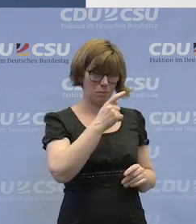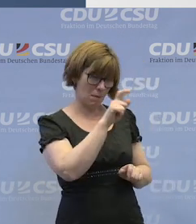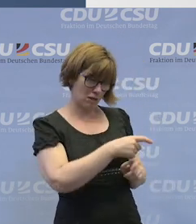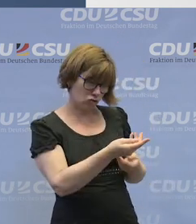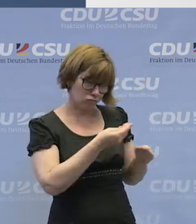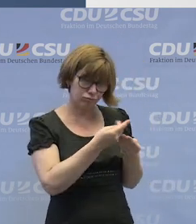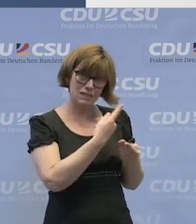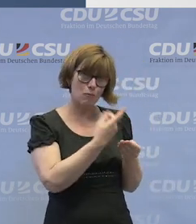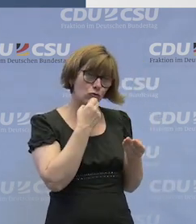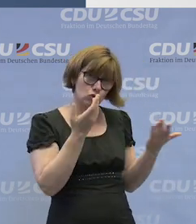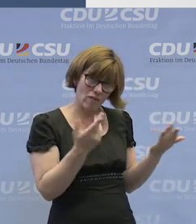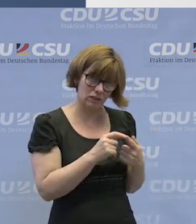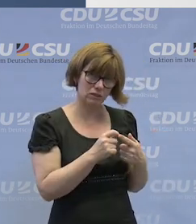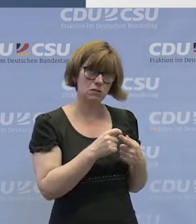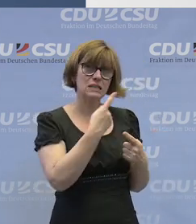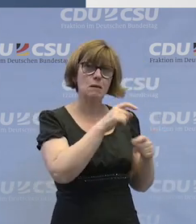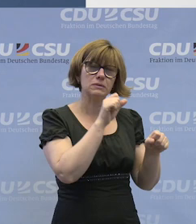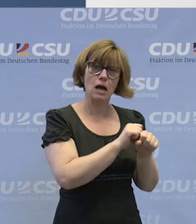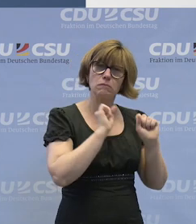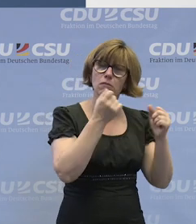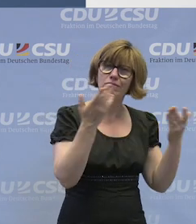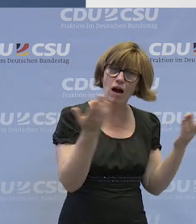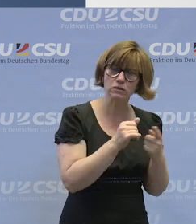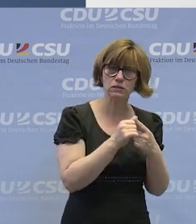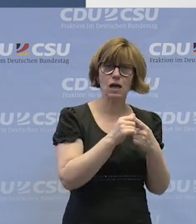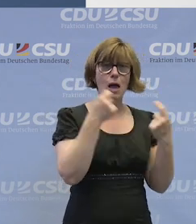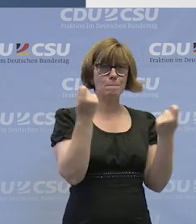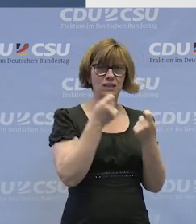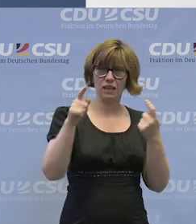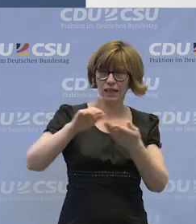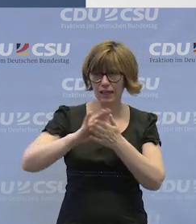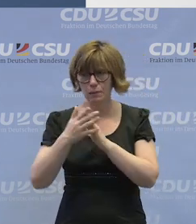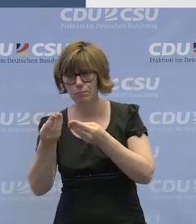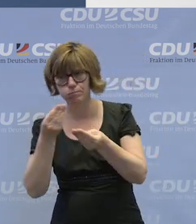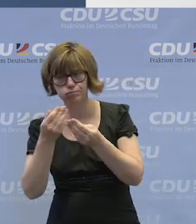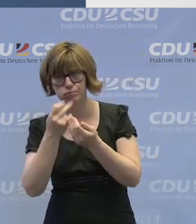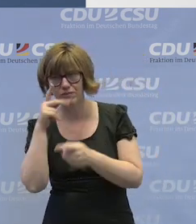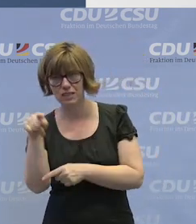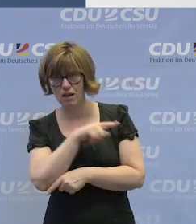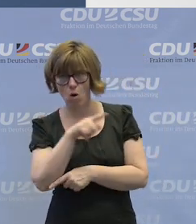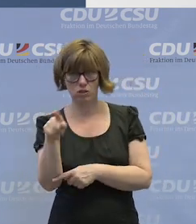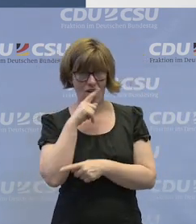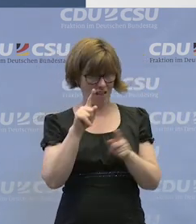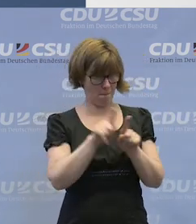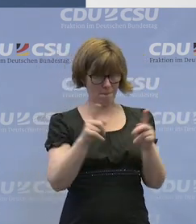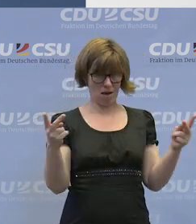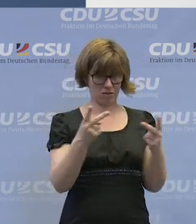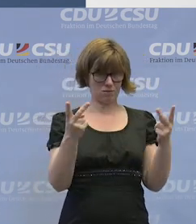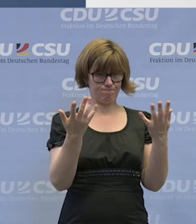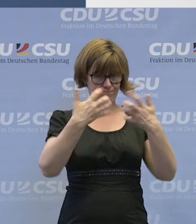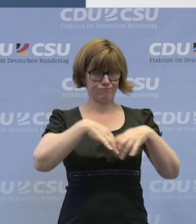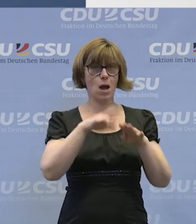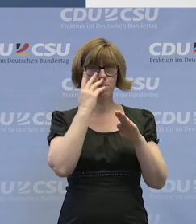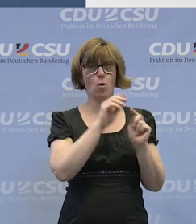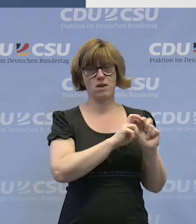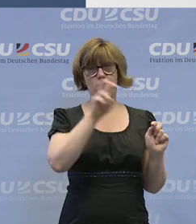Menschen gesprochen habe, was willst du, was kannst du machen, mit dem Betrieb gesprochen habe. Und wenn das gepasst hat, dann haben wir das